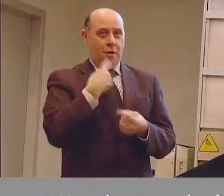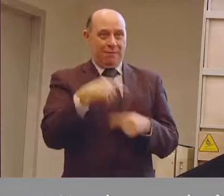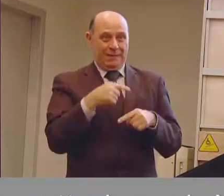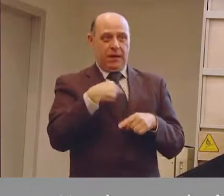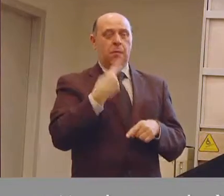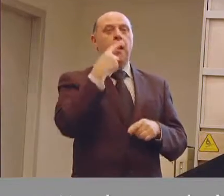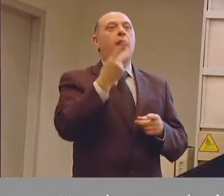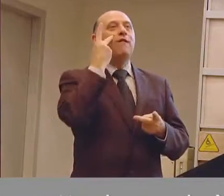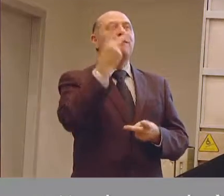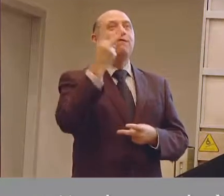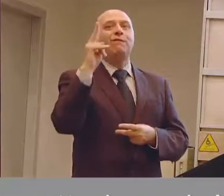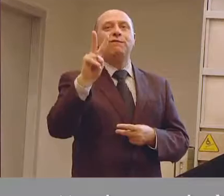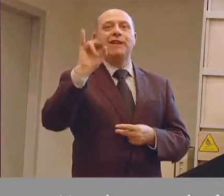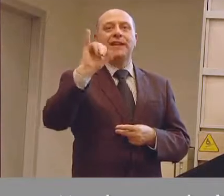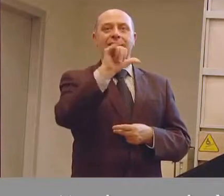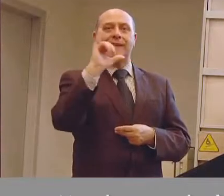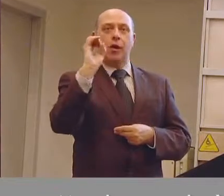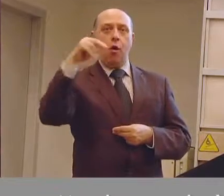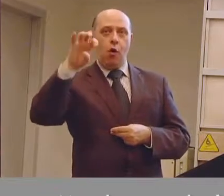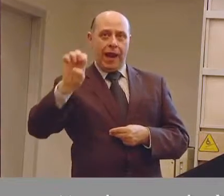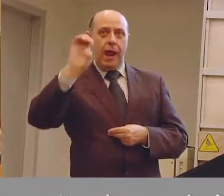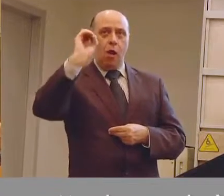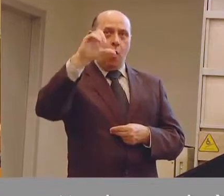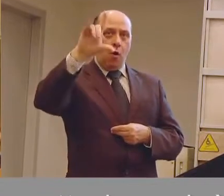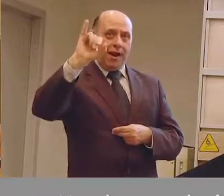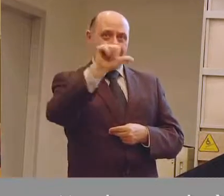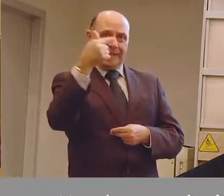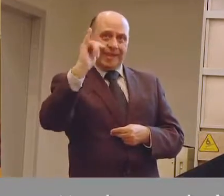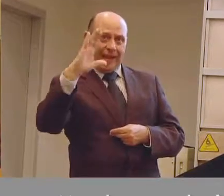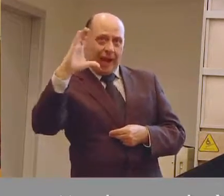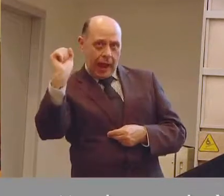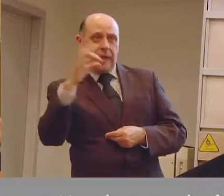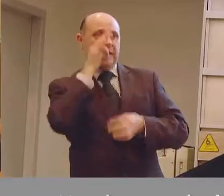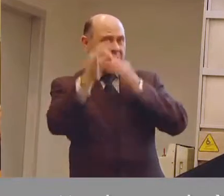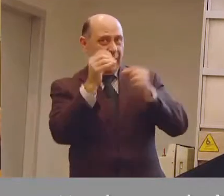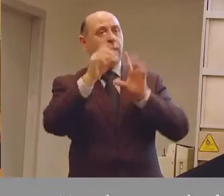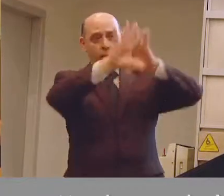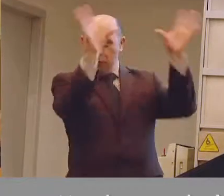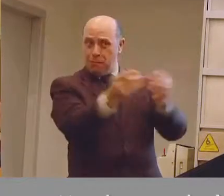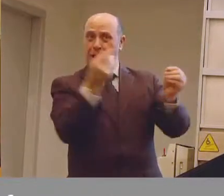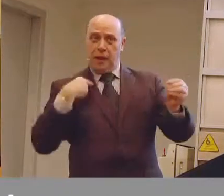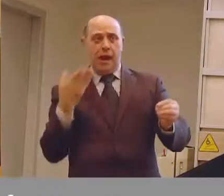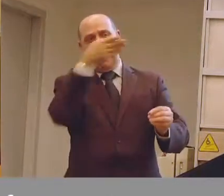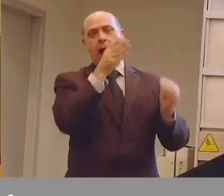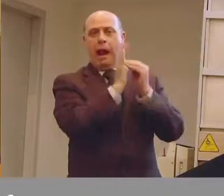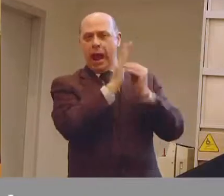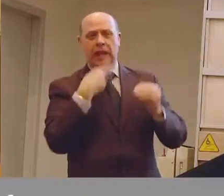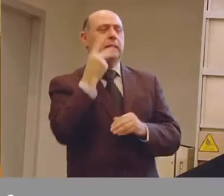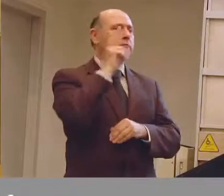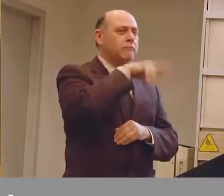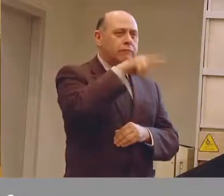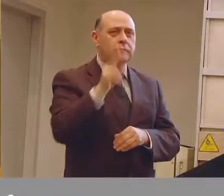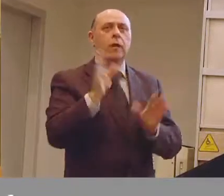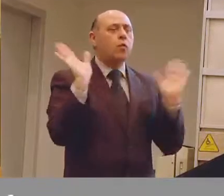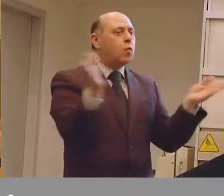una visione olistica che poi è quello che ci caratterizza, cioè quello di andare a casa di una persona e andare in qualche modo ad analizzare per ogni